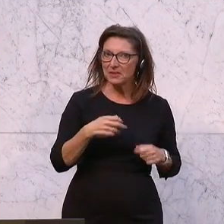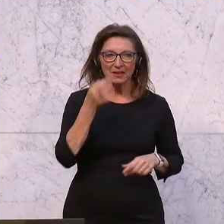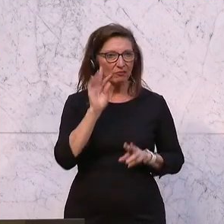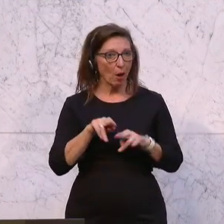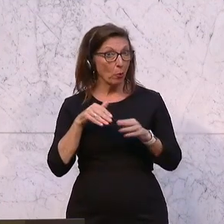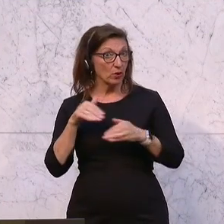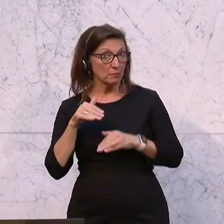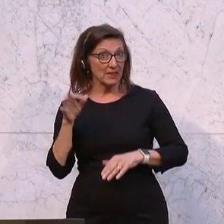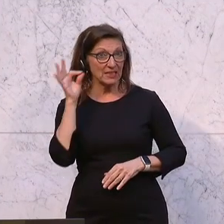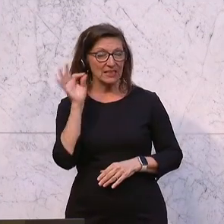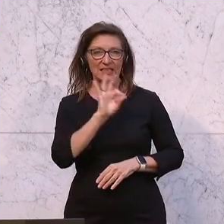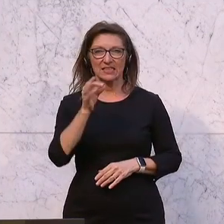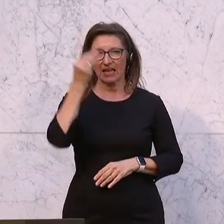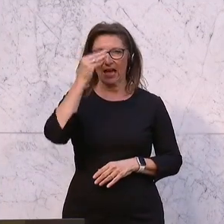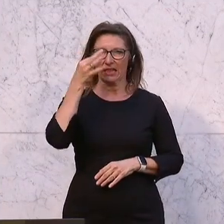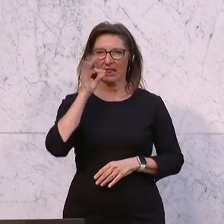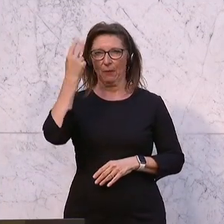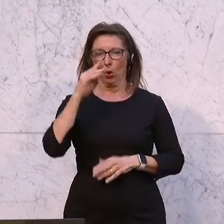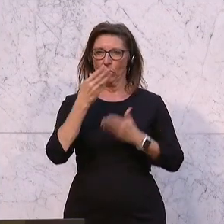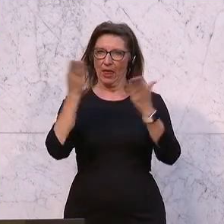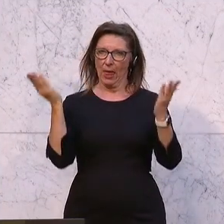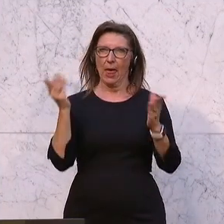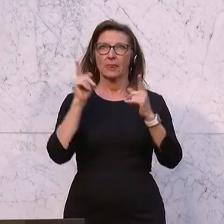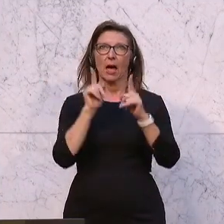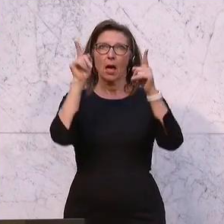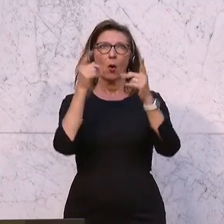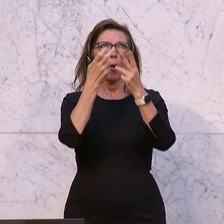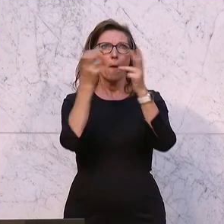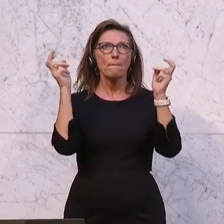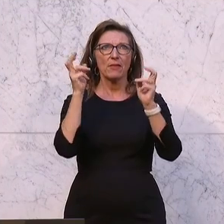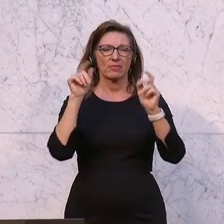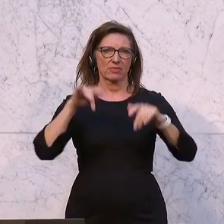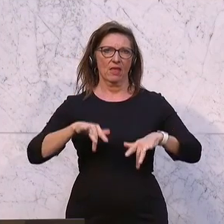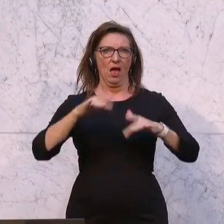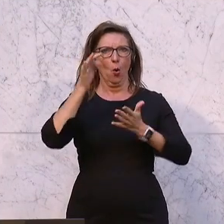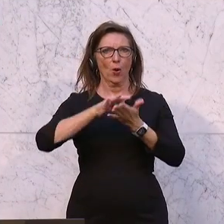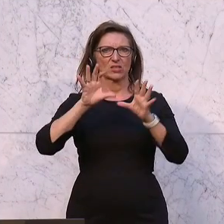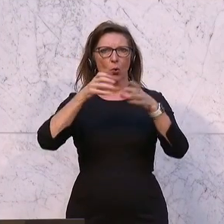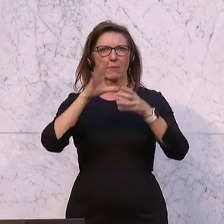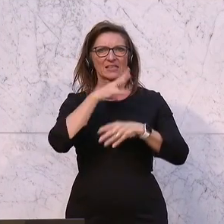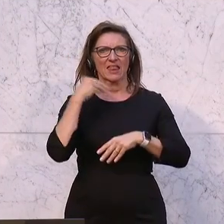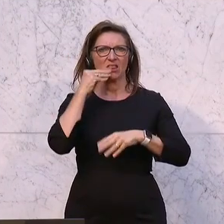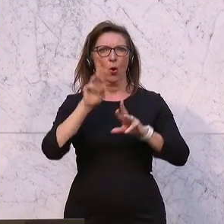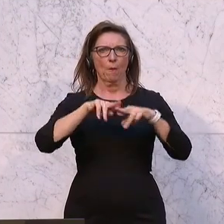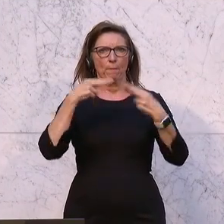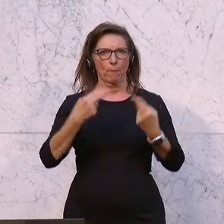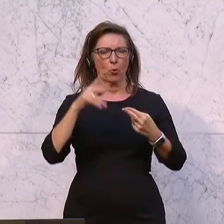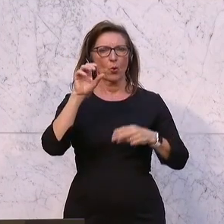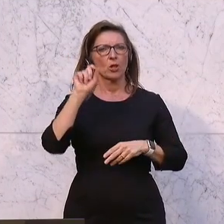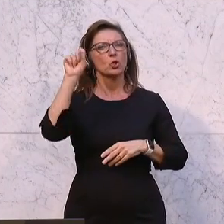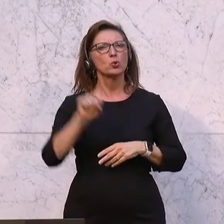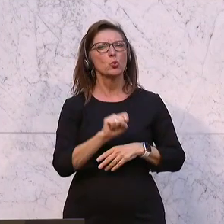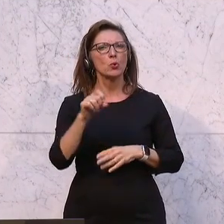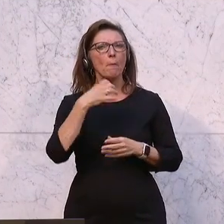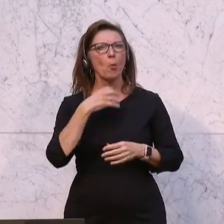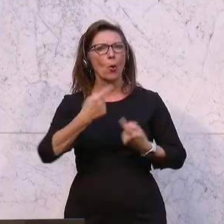Bundesministerin, meine sehr geehrten Damen und Herren. Ich darf auch auf der Tribüne eine Urzgruppe des Seniorenbundes aus Strem aus dem Südburgenland